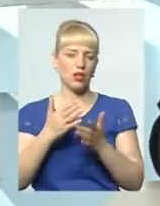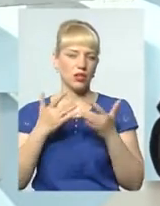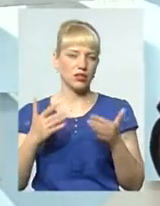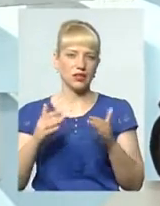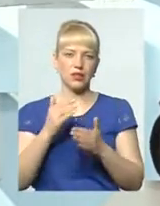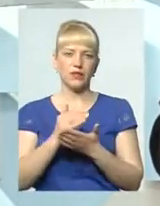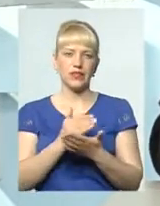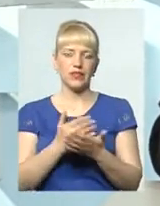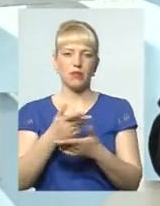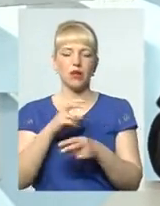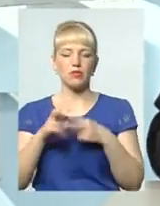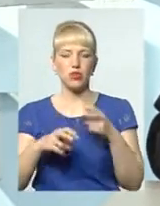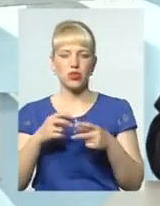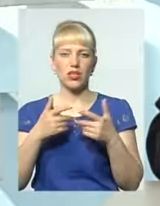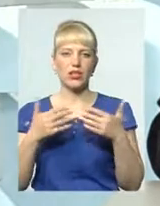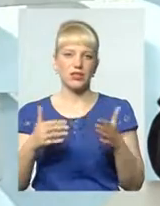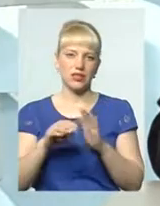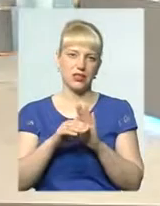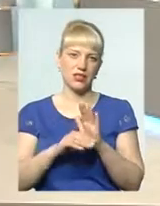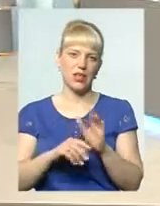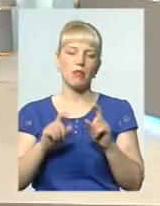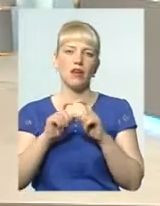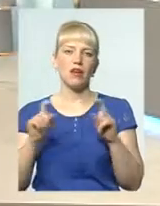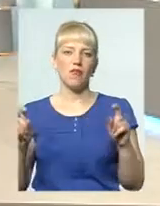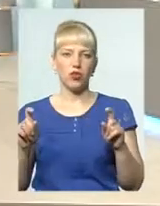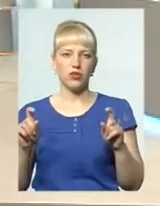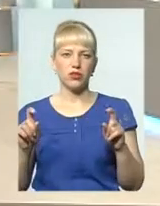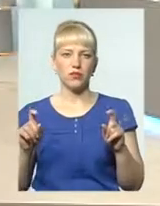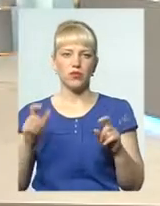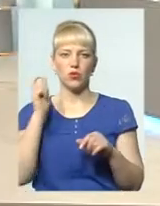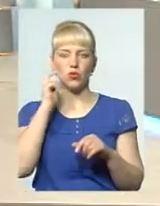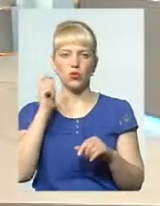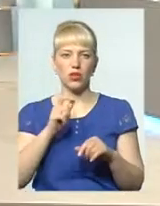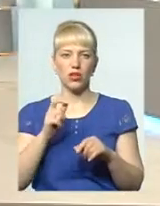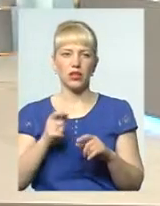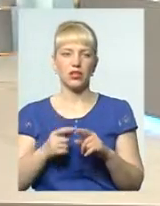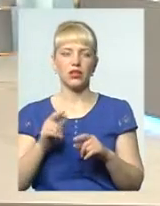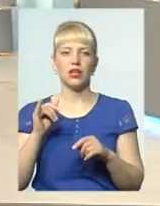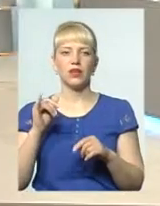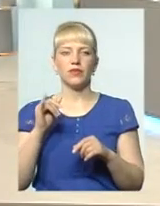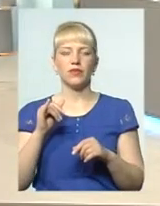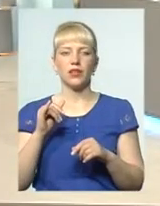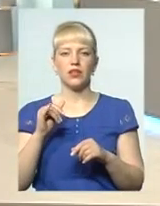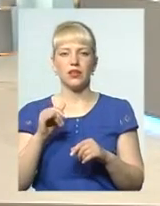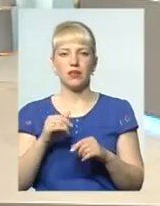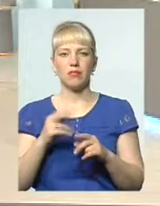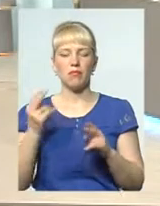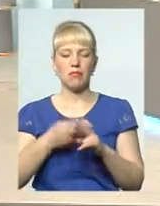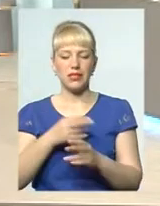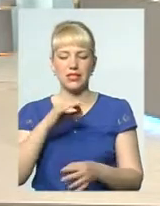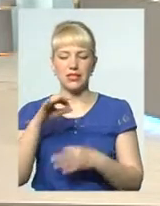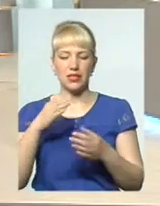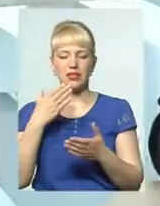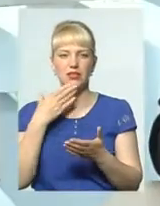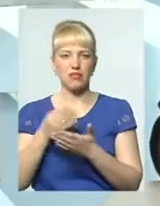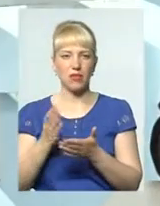зараз в пошуках різних систем. Фонд «Україна безсоріт» має свій шлях цього. І Богу дякувати, є